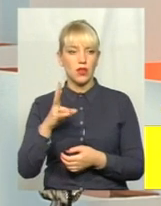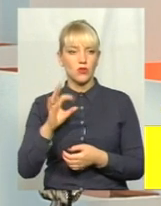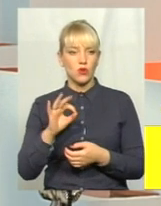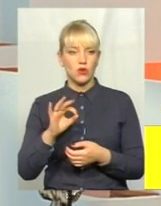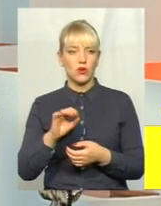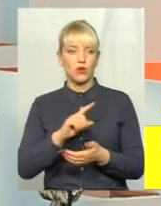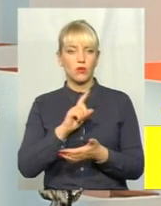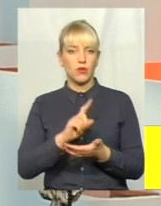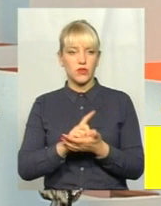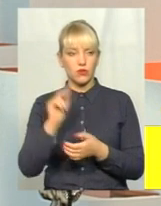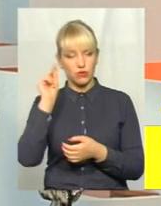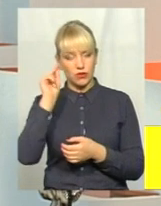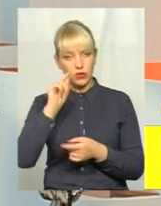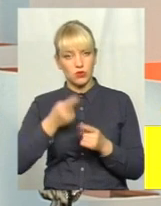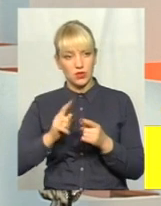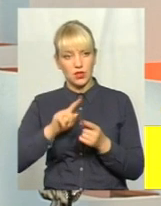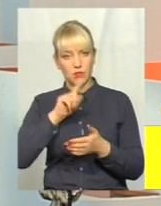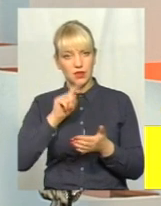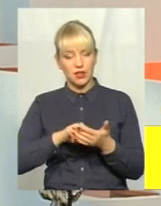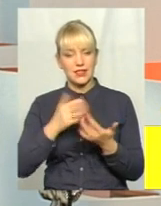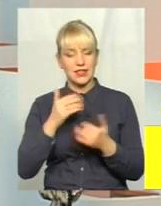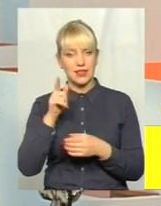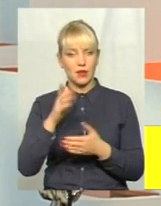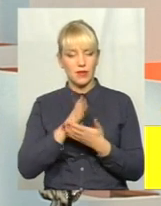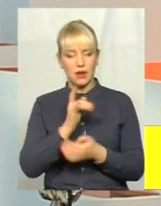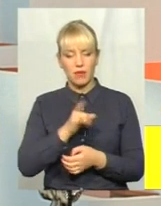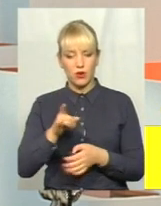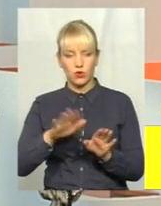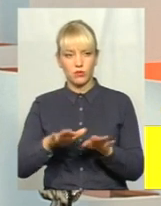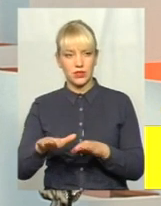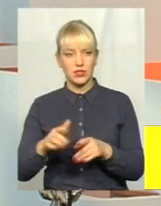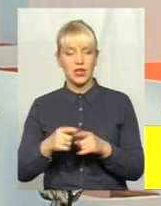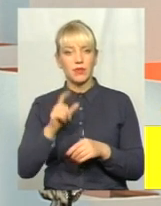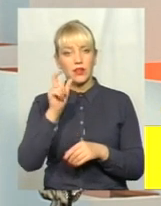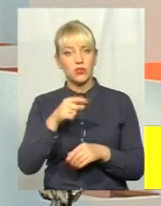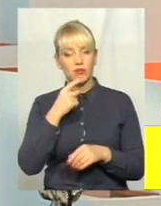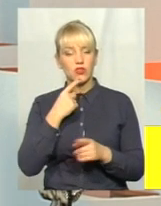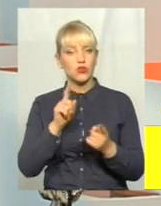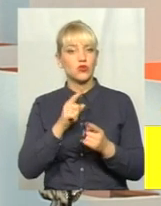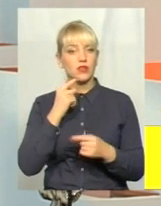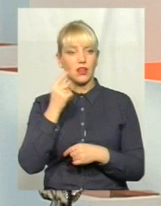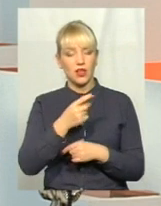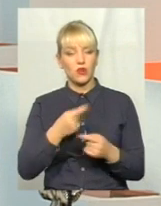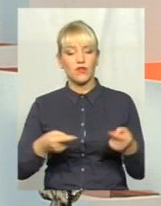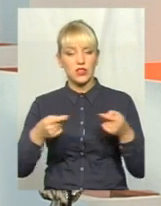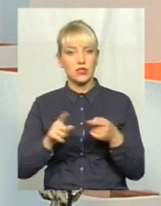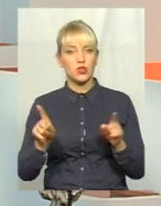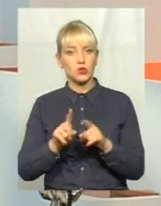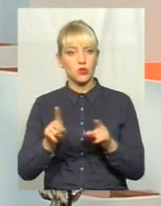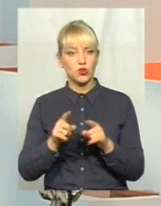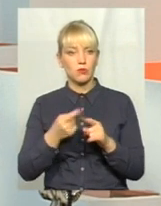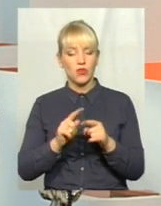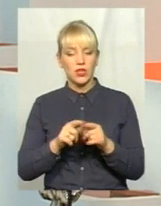обов'язково вивчимо то питання, скільки там є паркомісць, звернемо увагу. І людина зазначила, що вони далеко відходять. бачимо, щоб вони саме